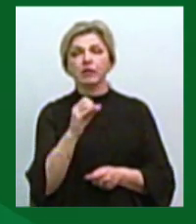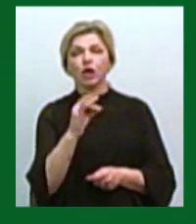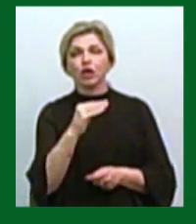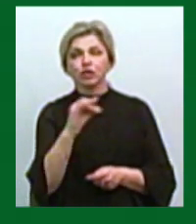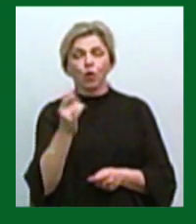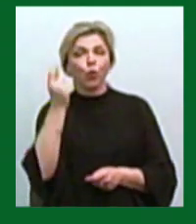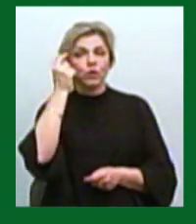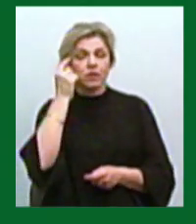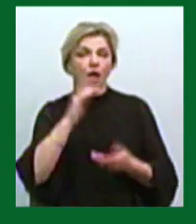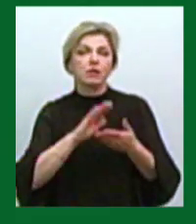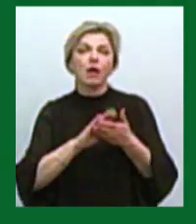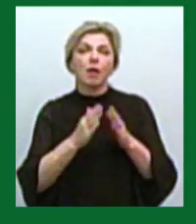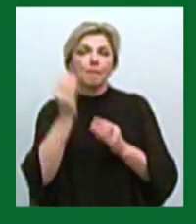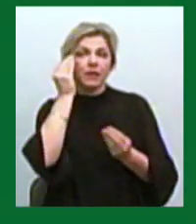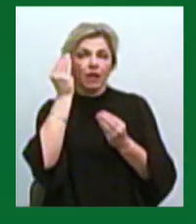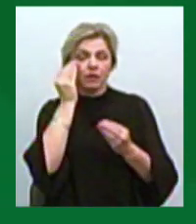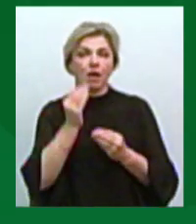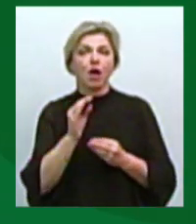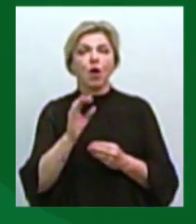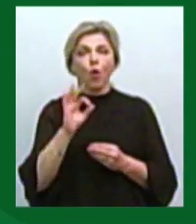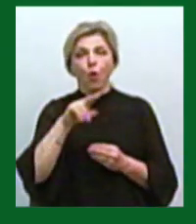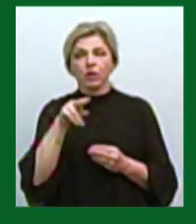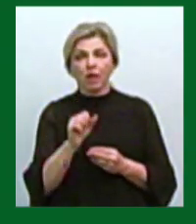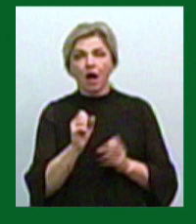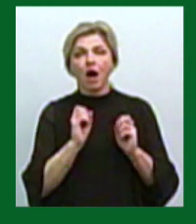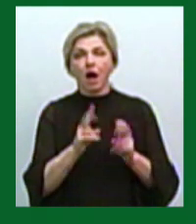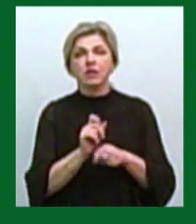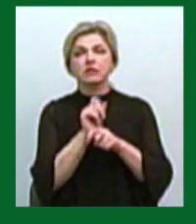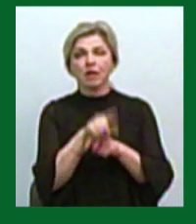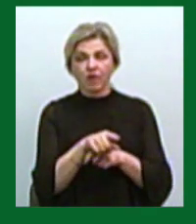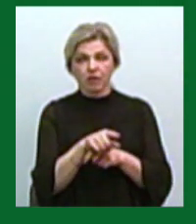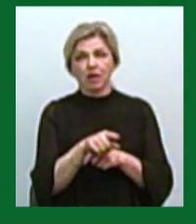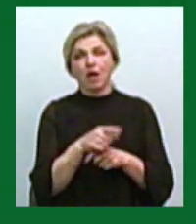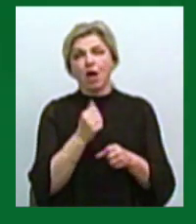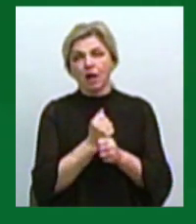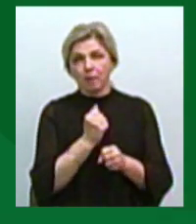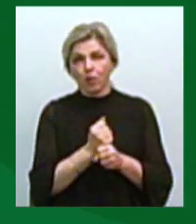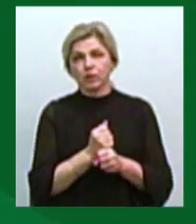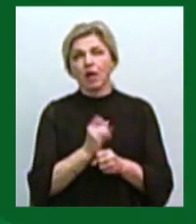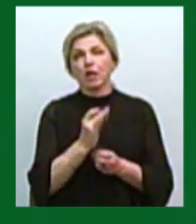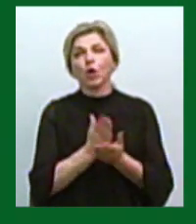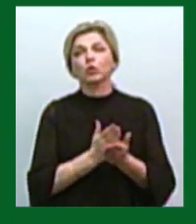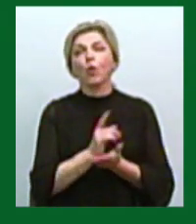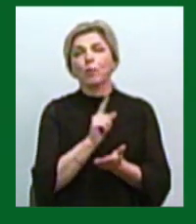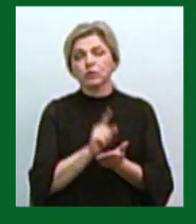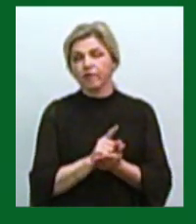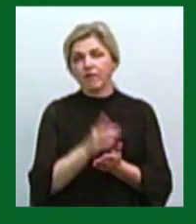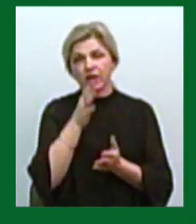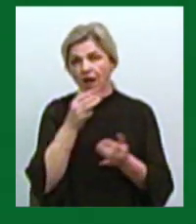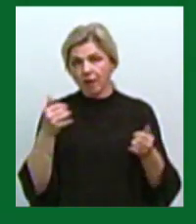позицію ОДА як замовника робіт. Часу, аби зустрітися з кореспондентами Суспільного, посадовець не знайшов.